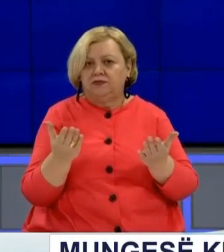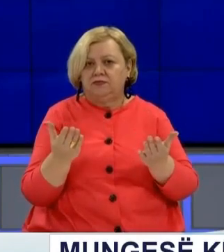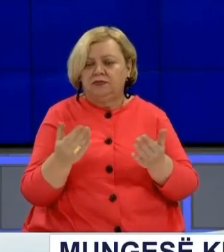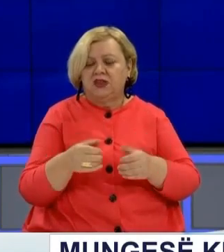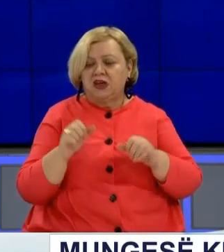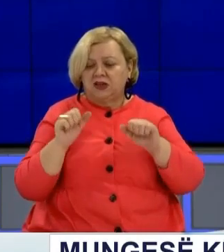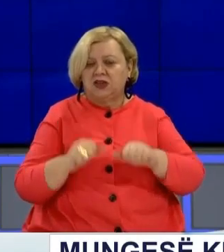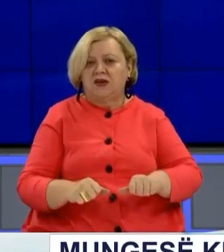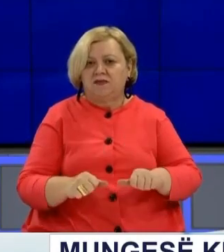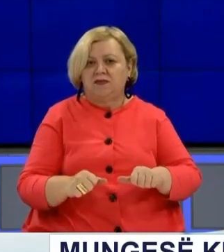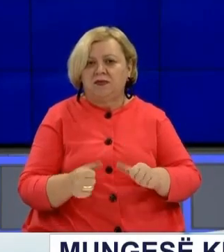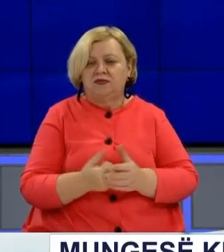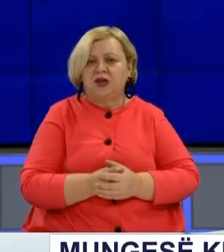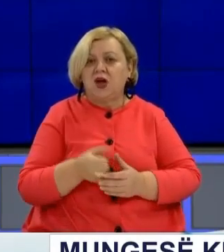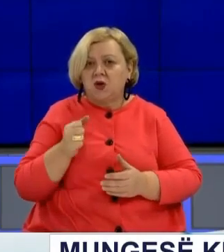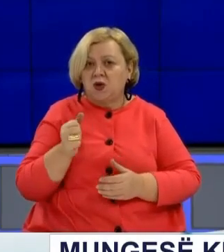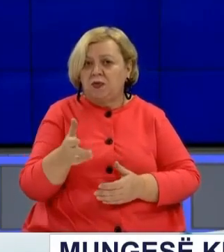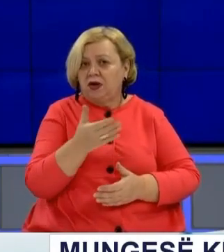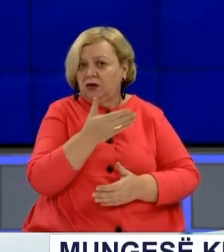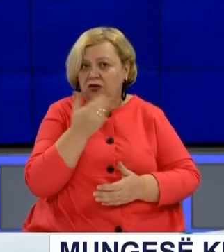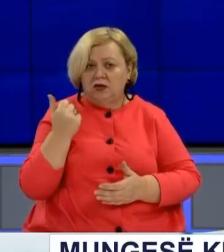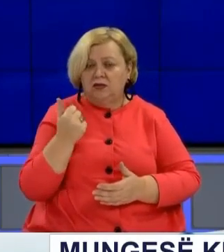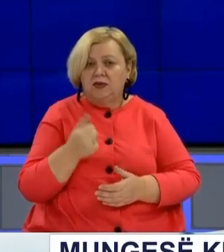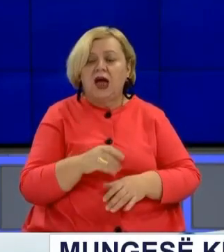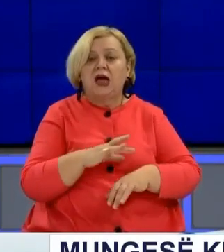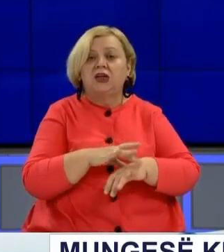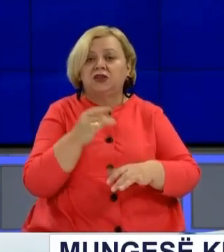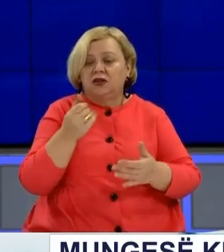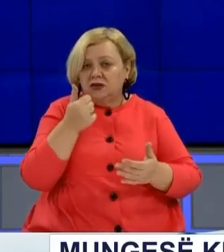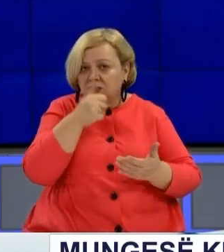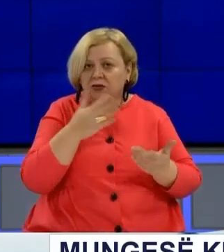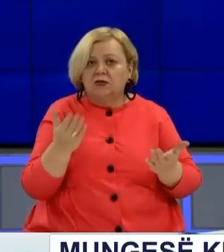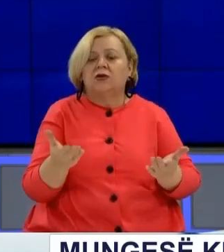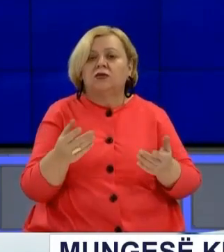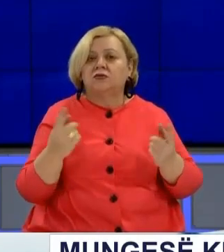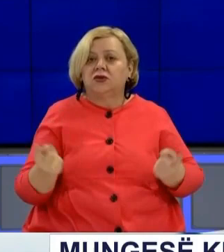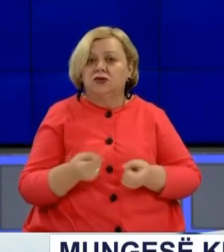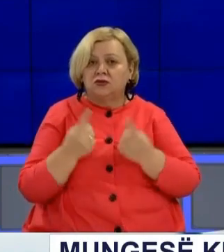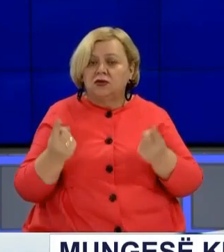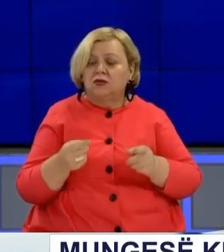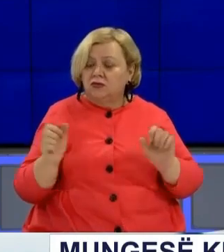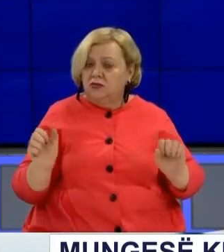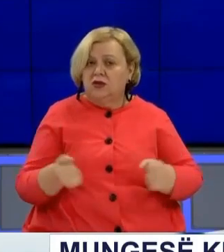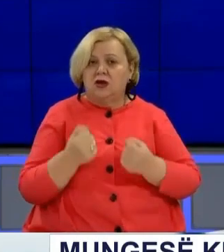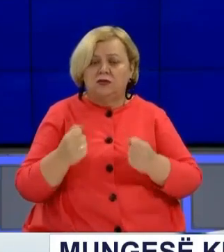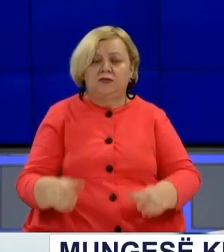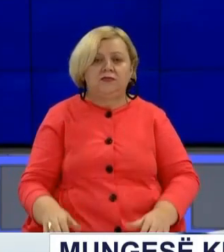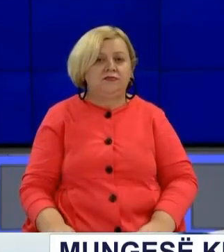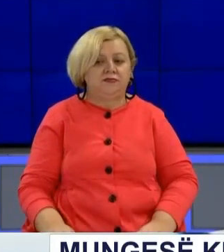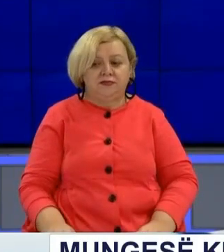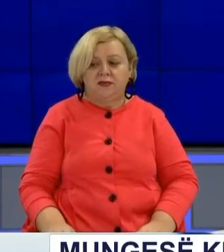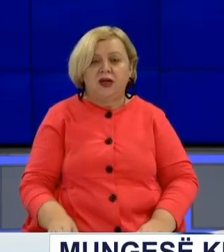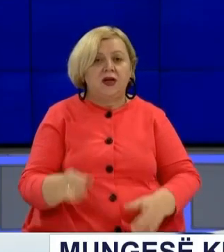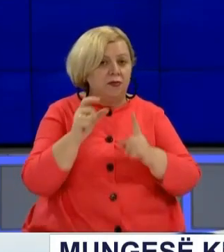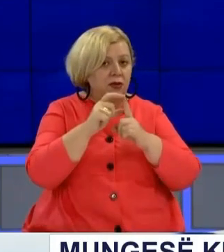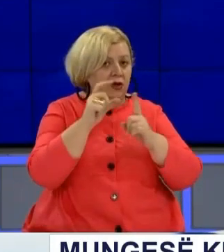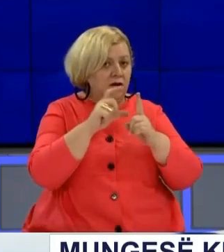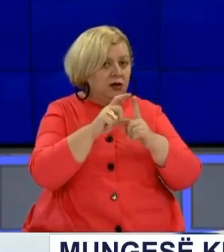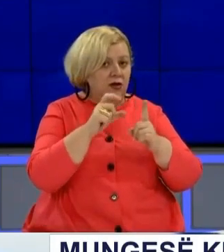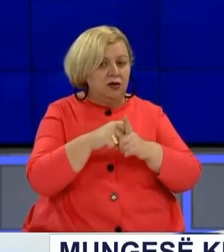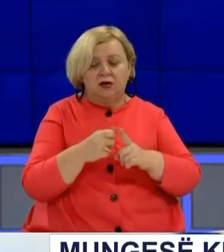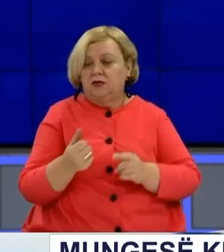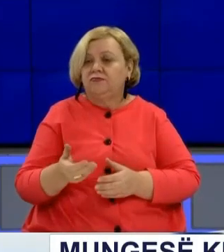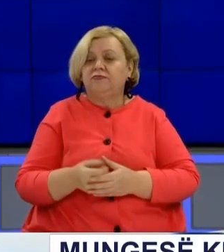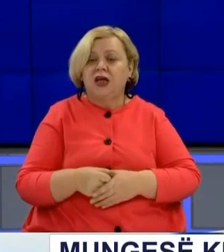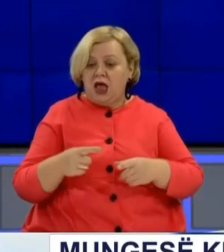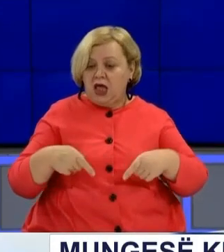qeverisje, nuk ka asë numëra, nuk ka asë idejës e që farë të bëjnë në këtë situatë, pështijë që përkale në që. Partia Demokratike e Kosovës gjatë